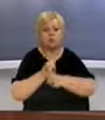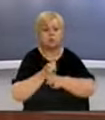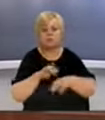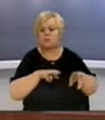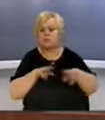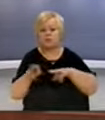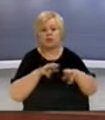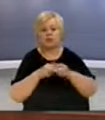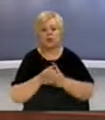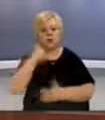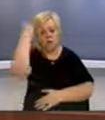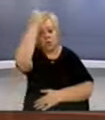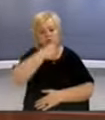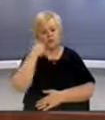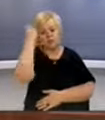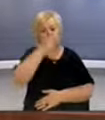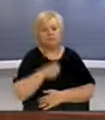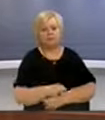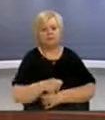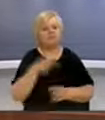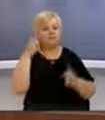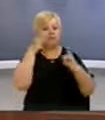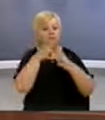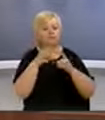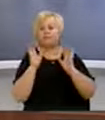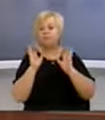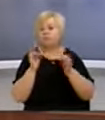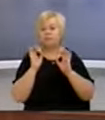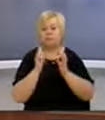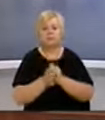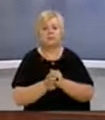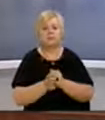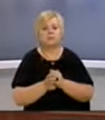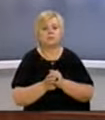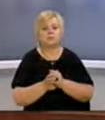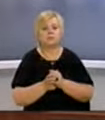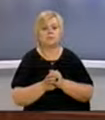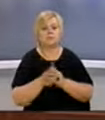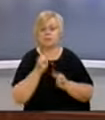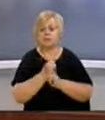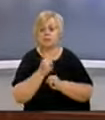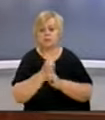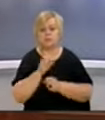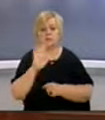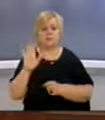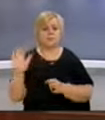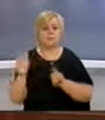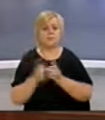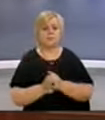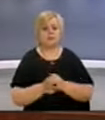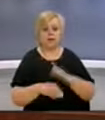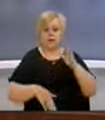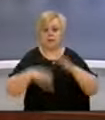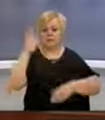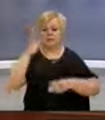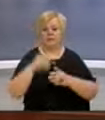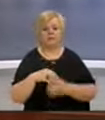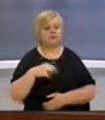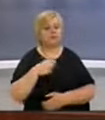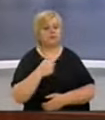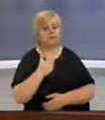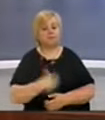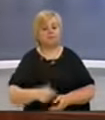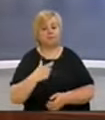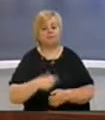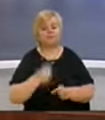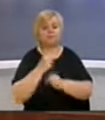në Republikën e Kosovës, pa qëllime esencial do të aket rritin e efikasitetit të punës e tyre dhe nivellin e lartë të performances në tërë sistemin